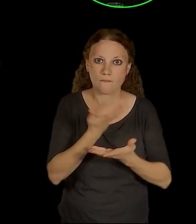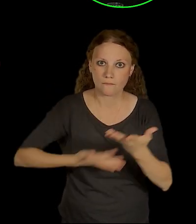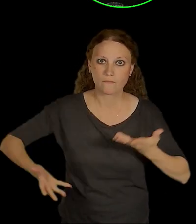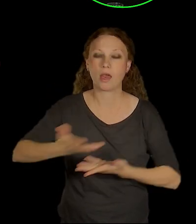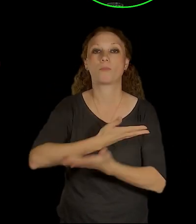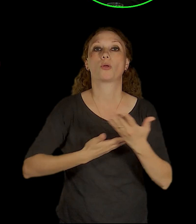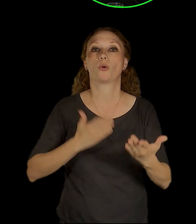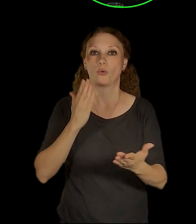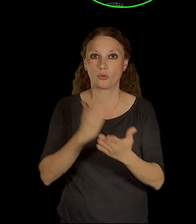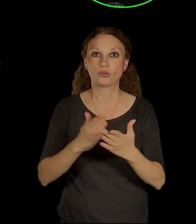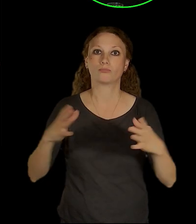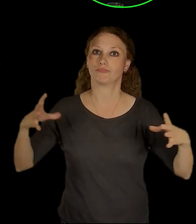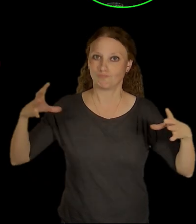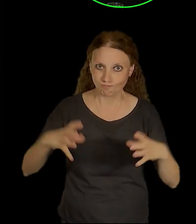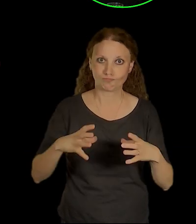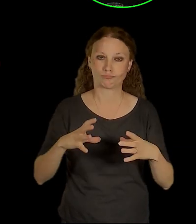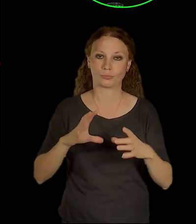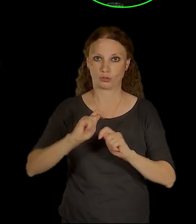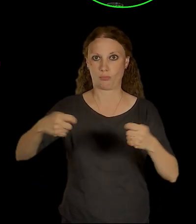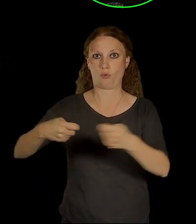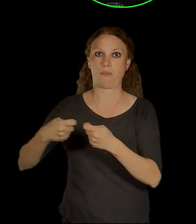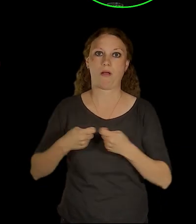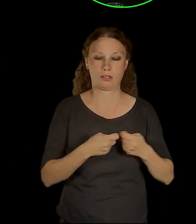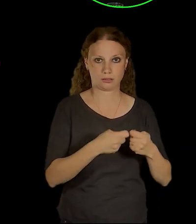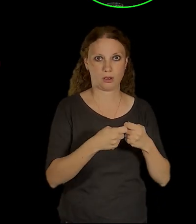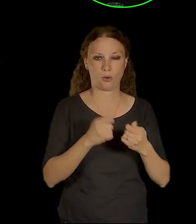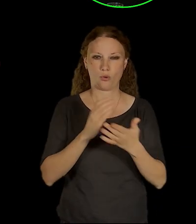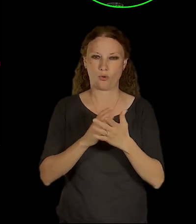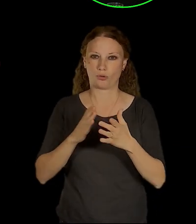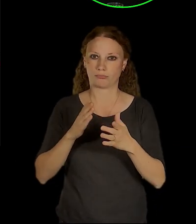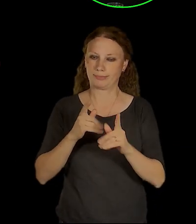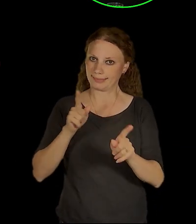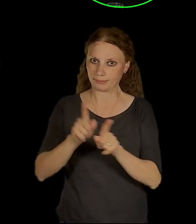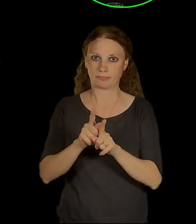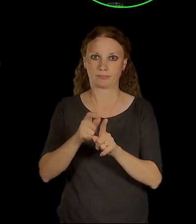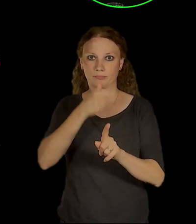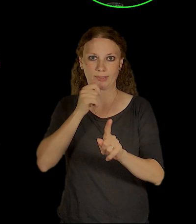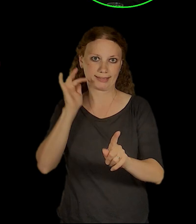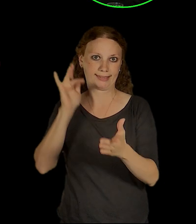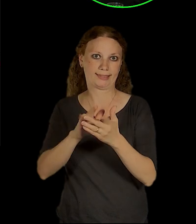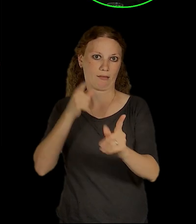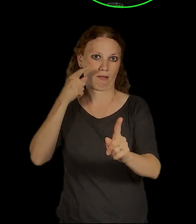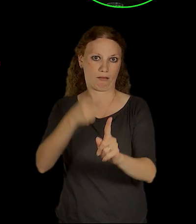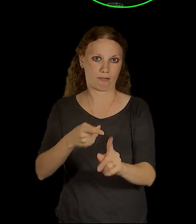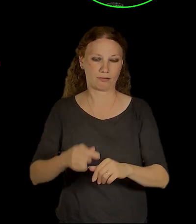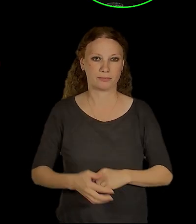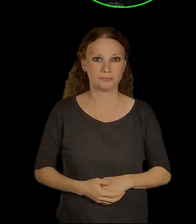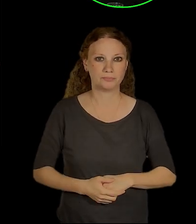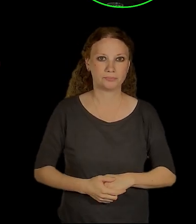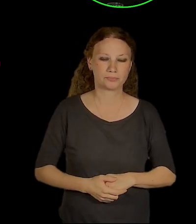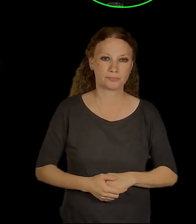Což nám zase IPR poskytnul tady velkou oporu v tom, že jsme se tady scházeli v bílé síni, nevím, jak se to jmenuje,